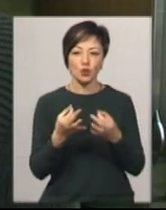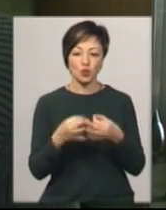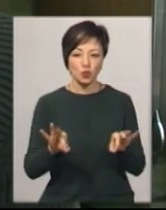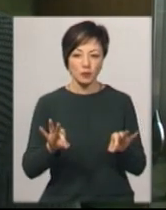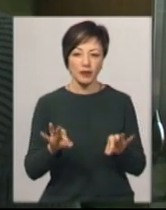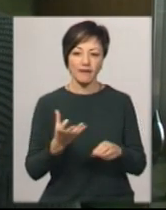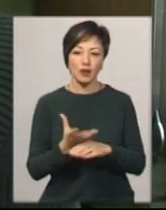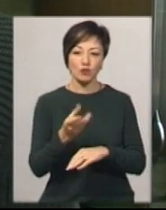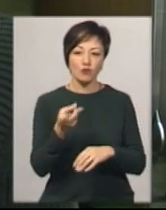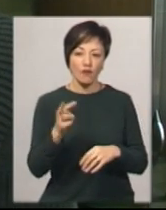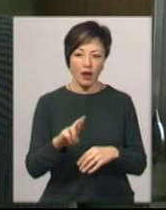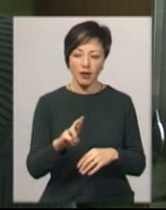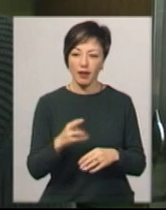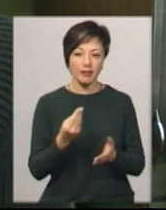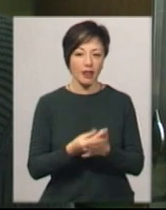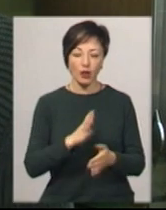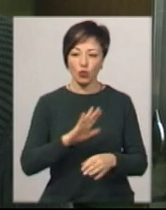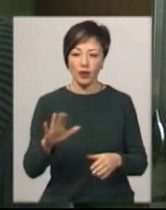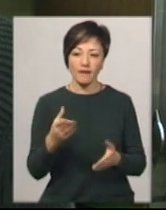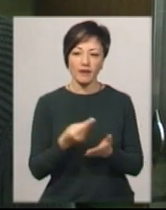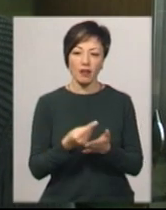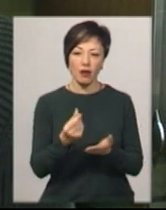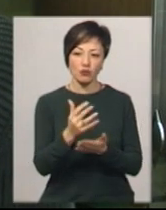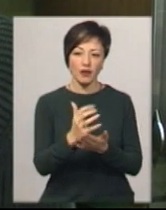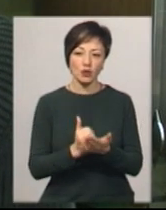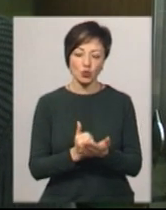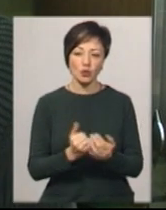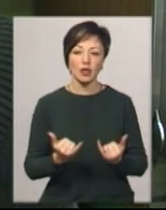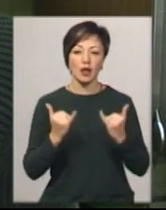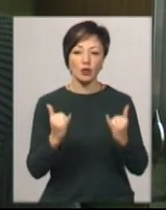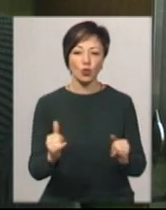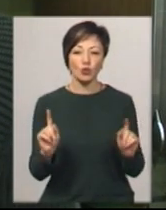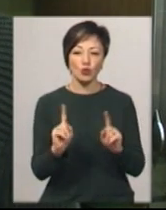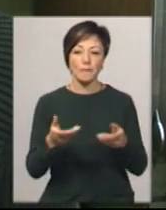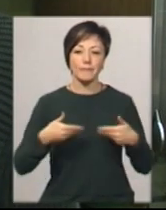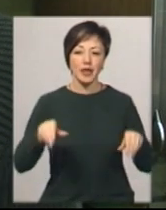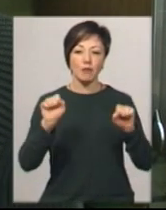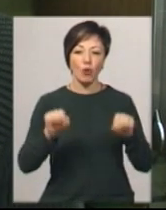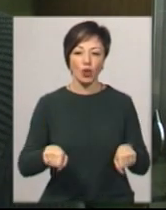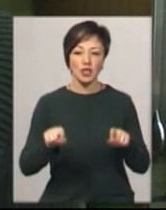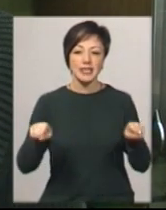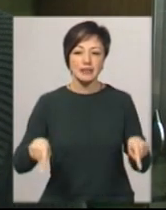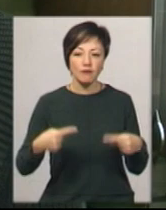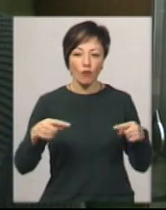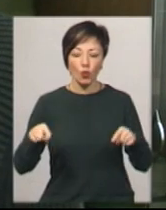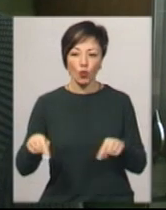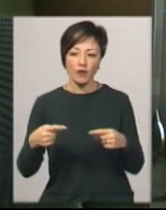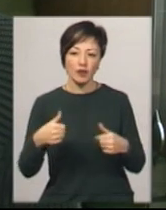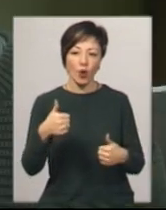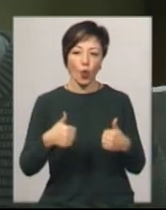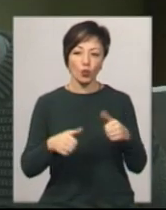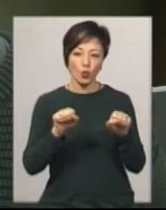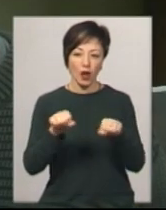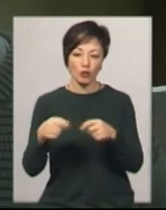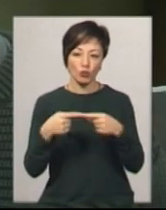фінансування, тобто недорогий фінансовий ресурс для того, щоб ми могли створювати конкурентну